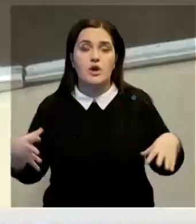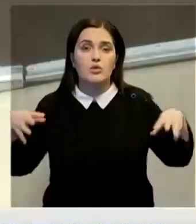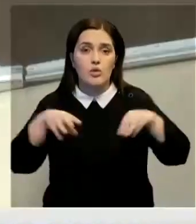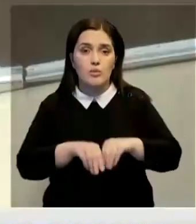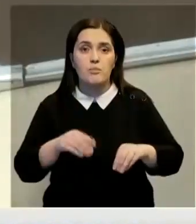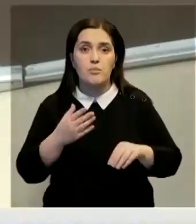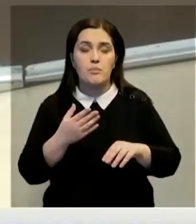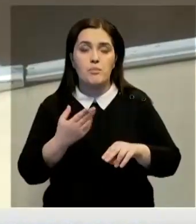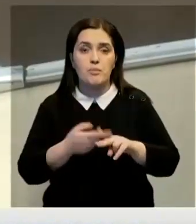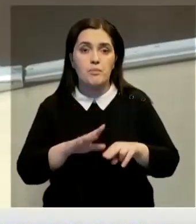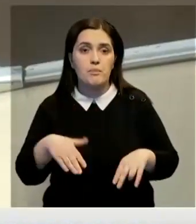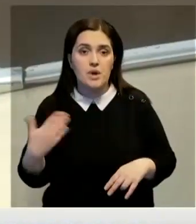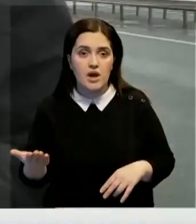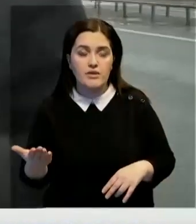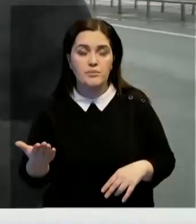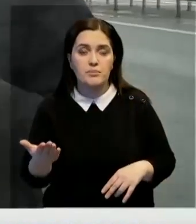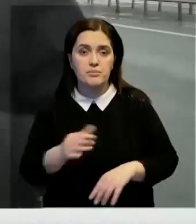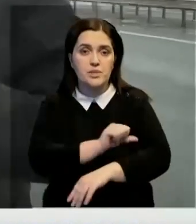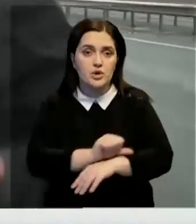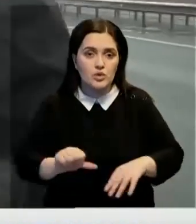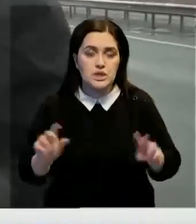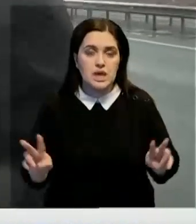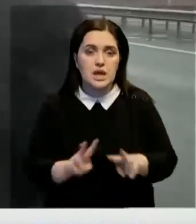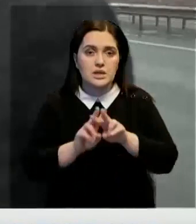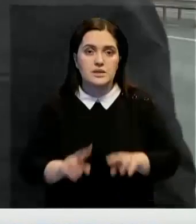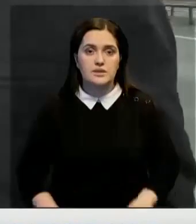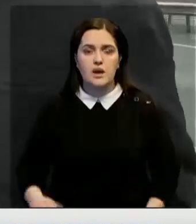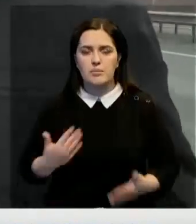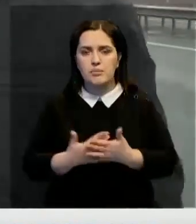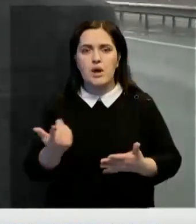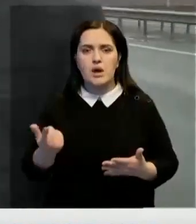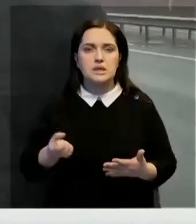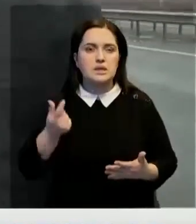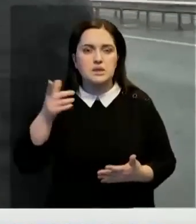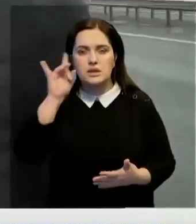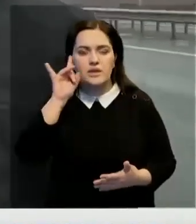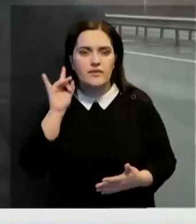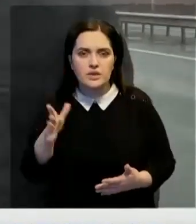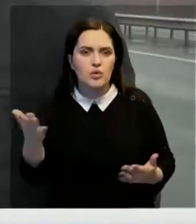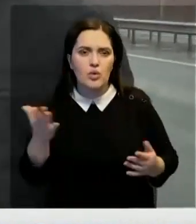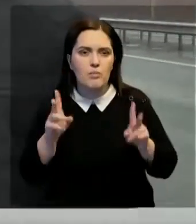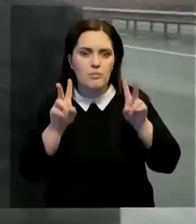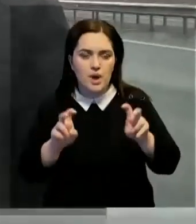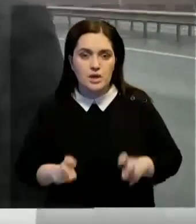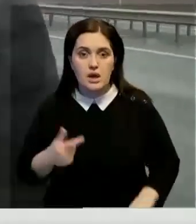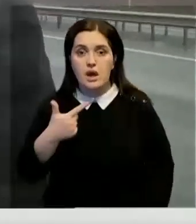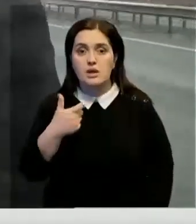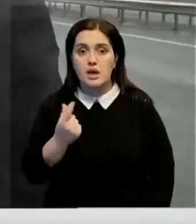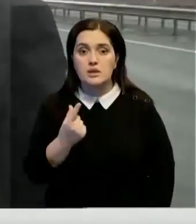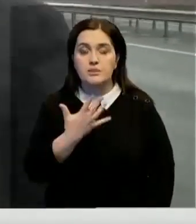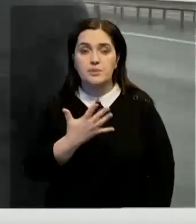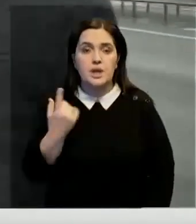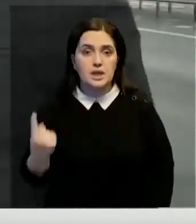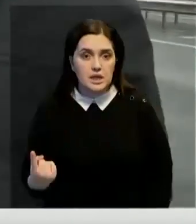правом берегу столицы. Перечислите несколько легендарных моделей. Это в основном ГАЗ-51